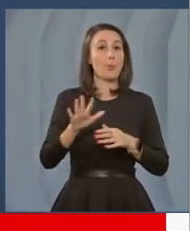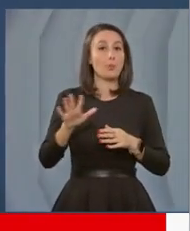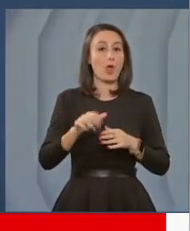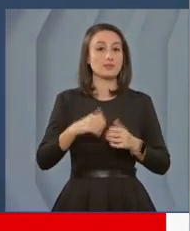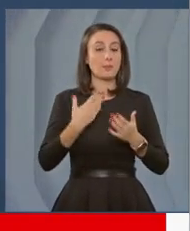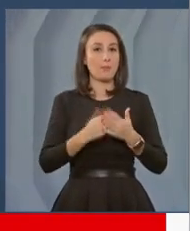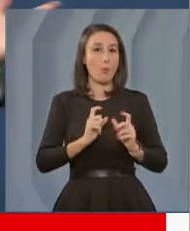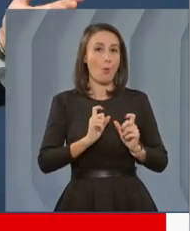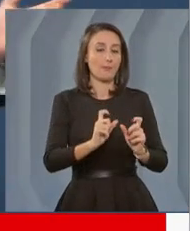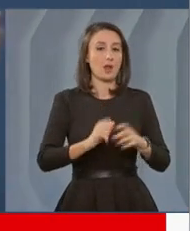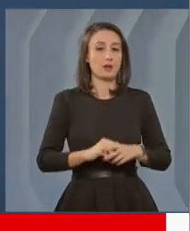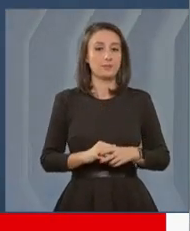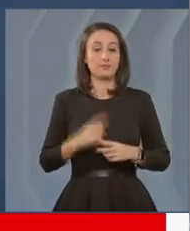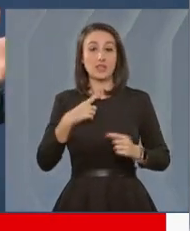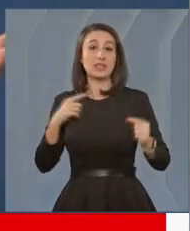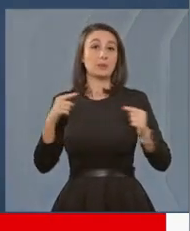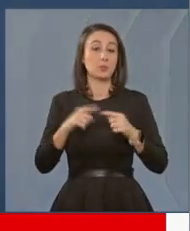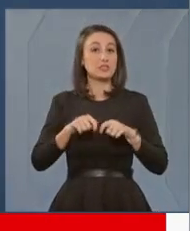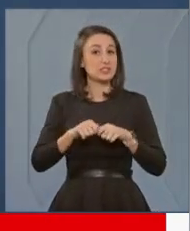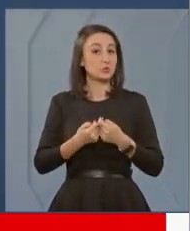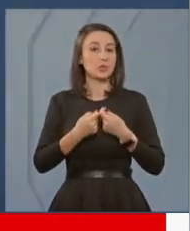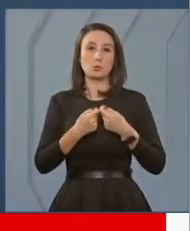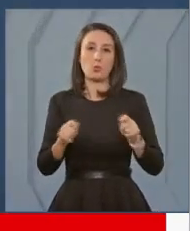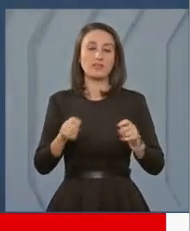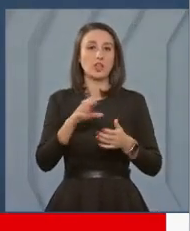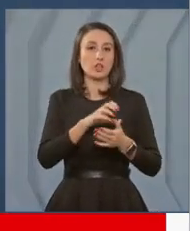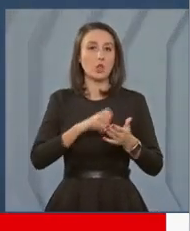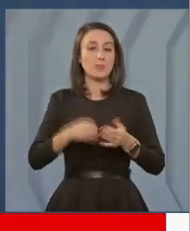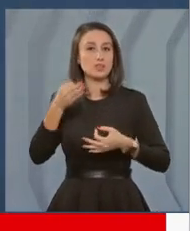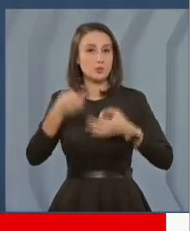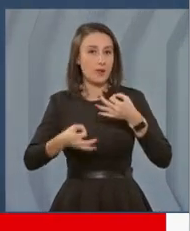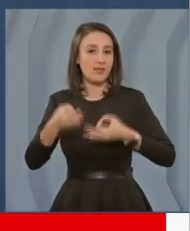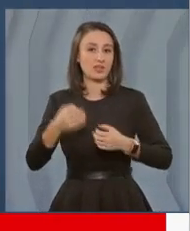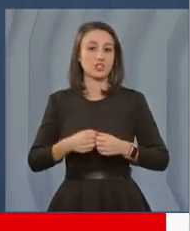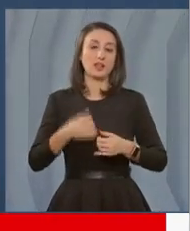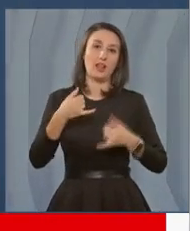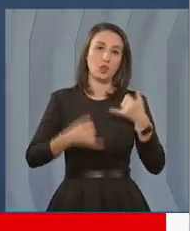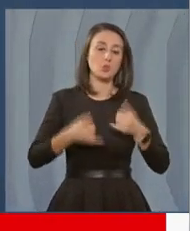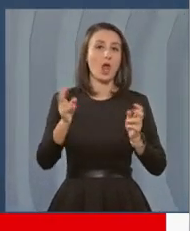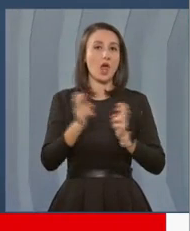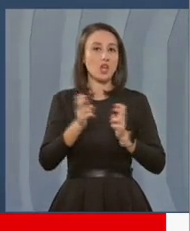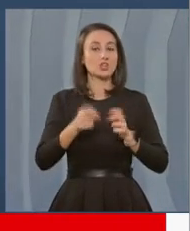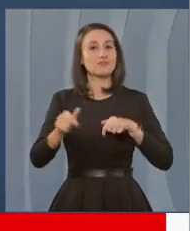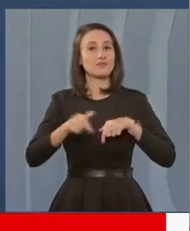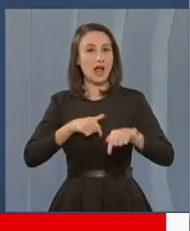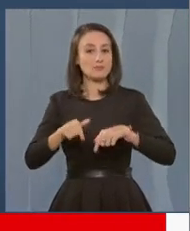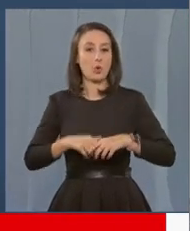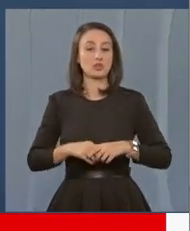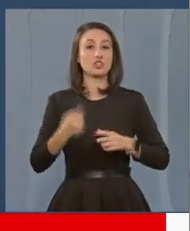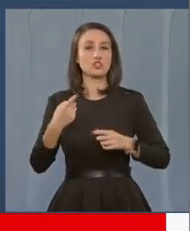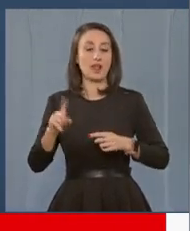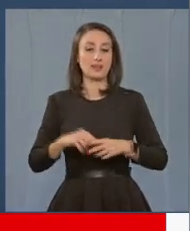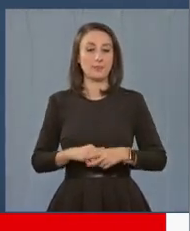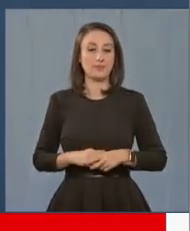economiei pentru apărare. Ba, din potrivă, distrugem toate domenile strategice, industria energetică, transporturile și